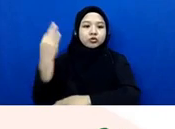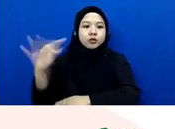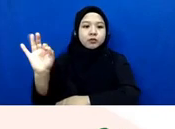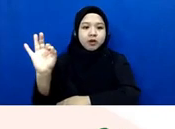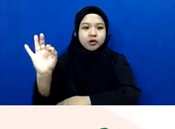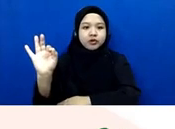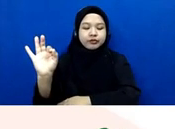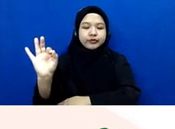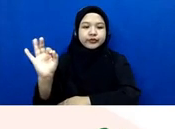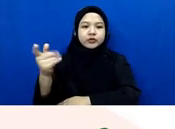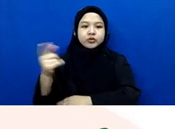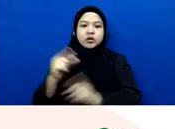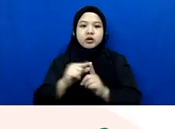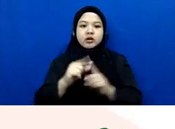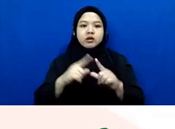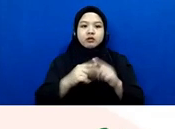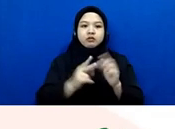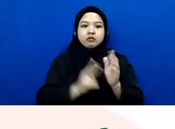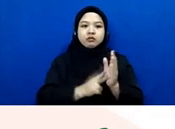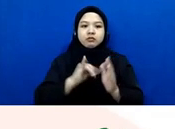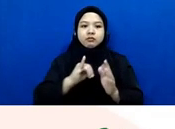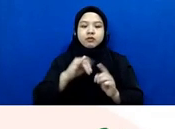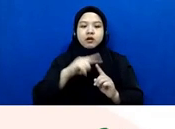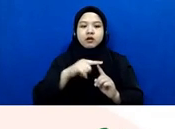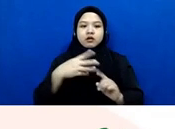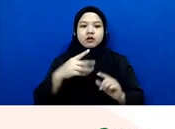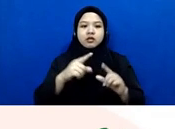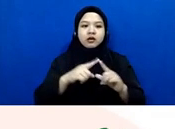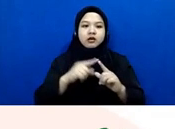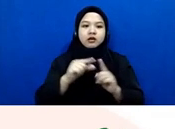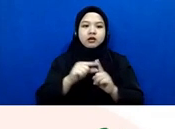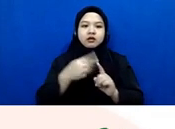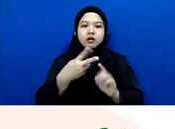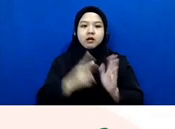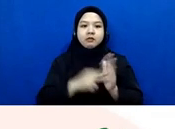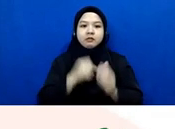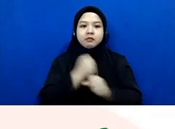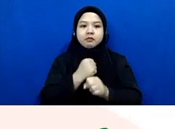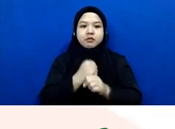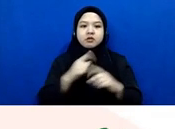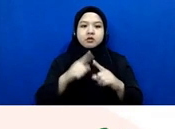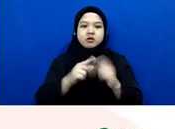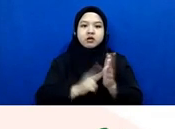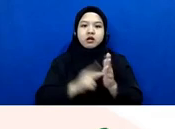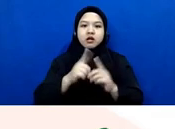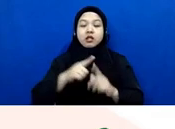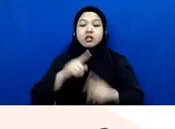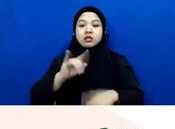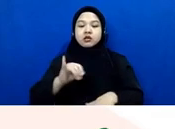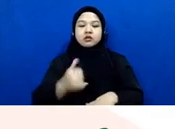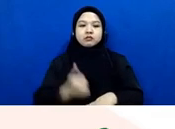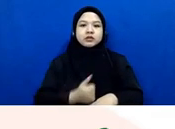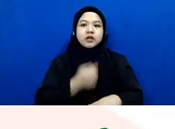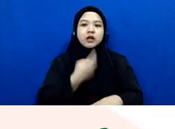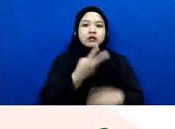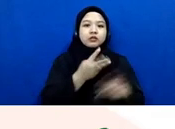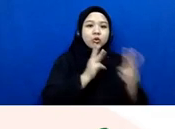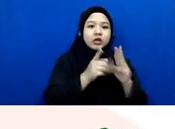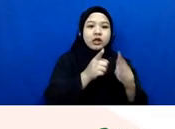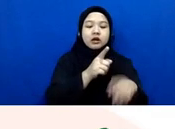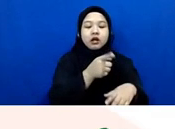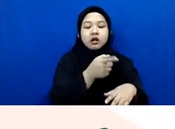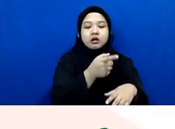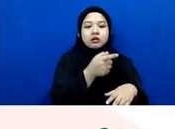yaitu panitra pengganti panitra pengganti ini mulai dapat diminta informasi terutama terkait dengan